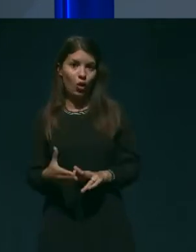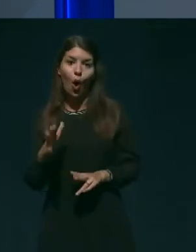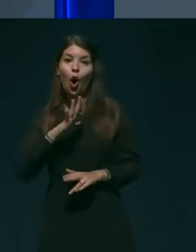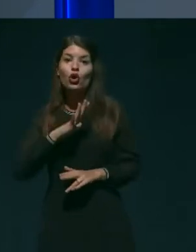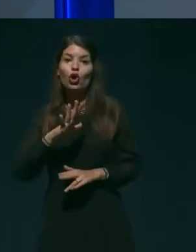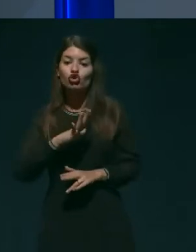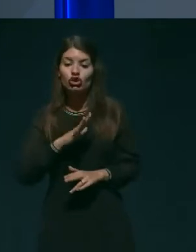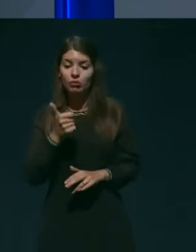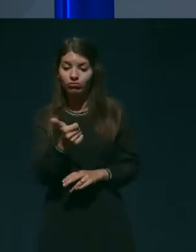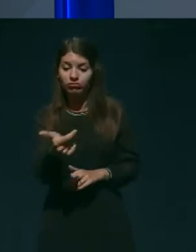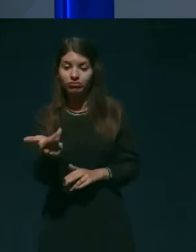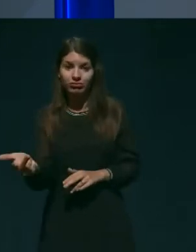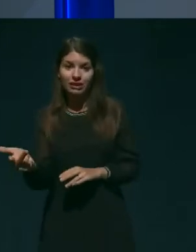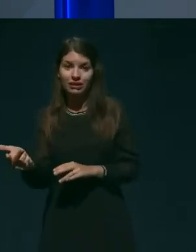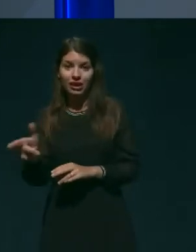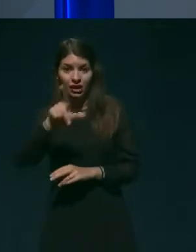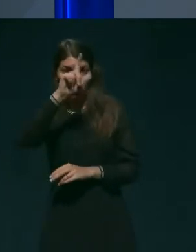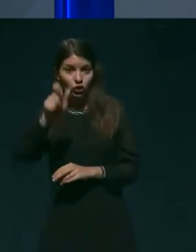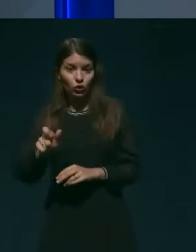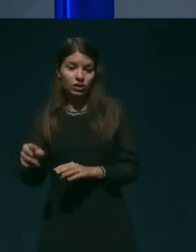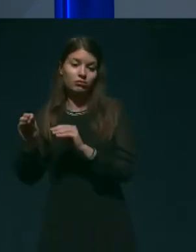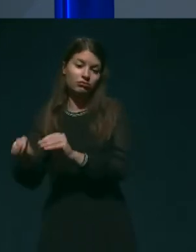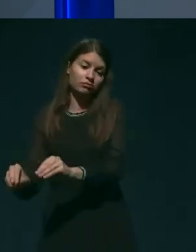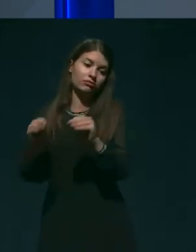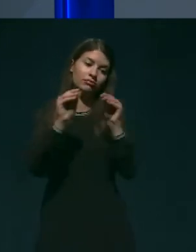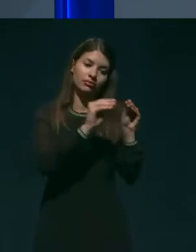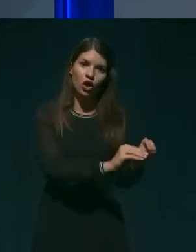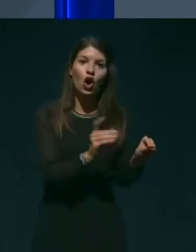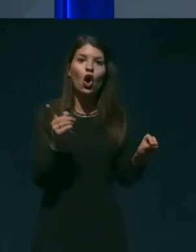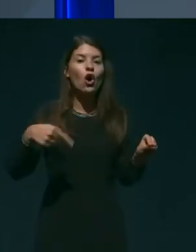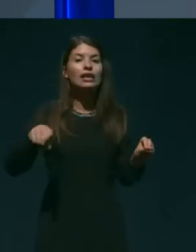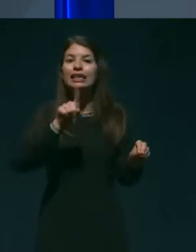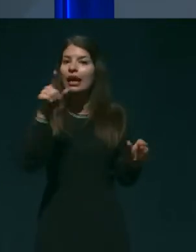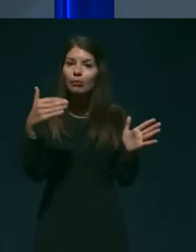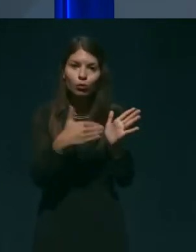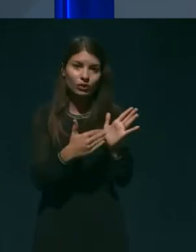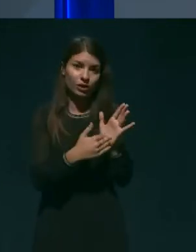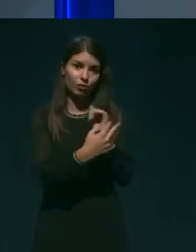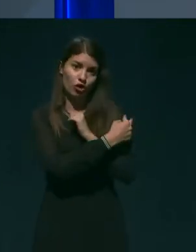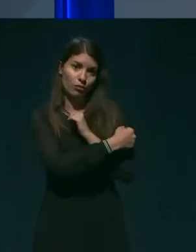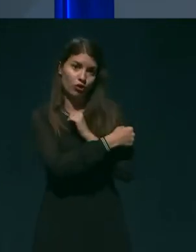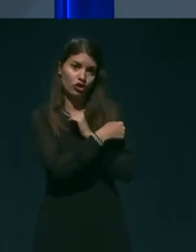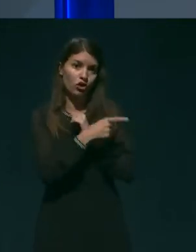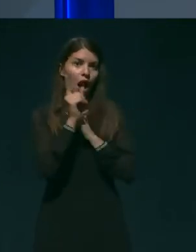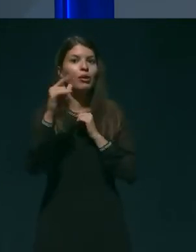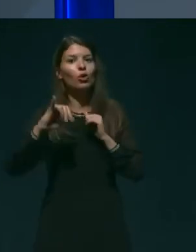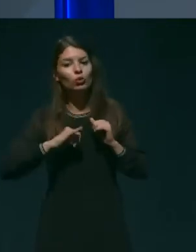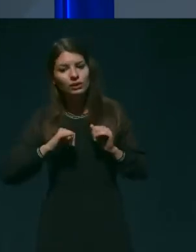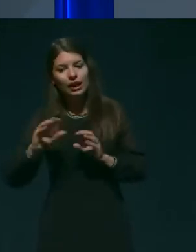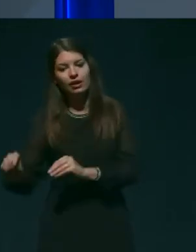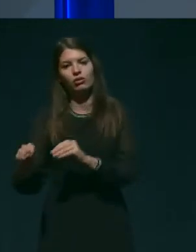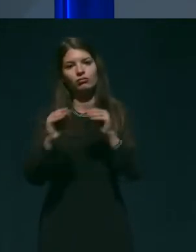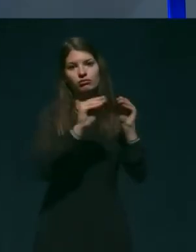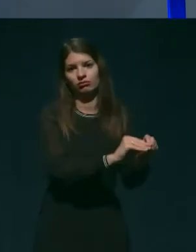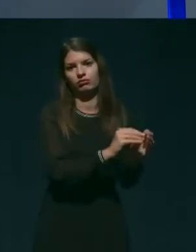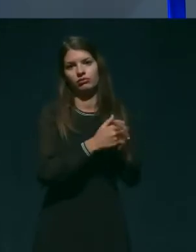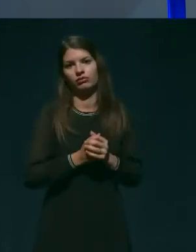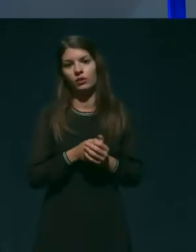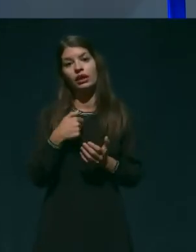stanovalcev, ki so okuženi, ki bolnišnice ne potrebujojo, pa jih vendar ne premeščamo. To sem želela povedati. Hvala lepa.